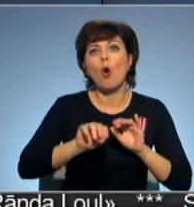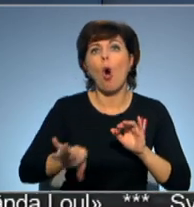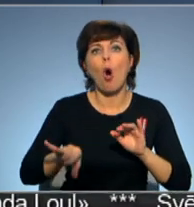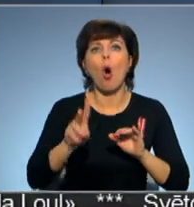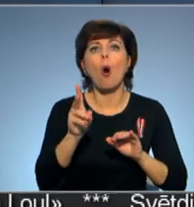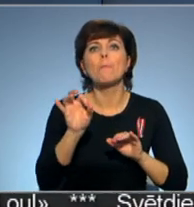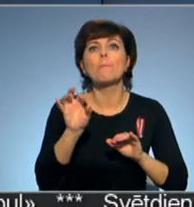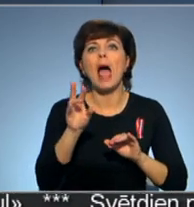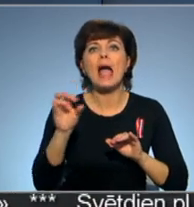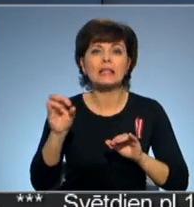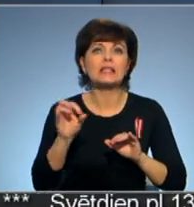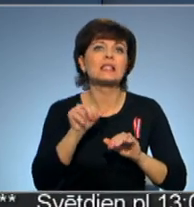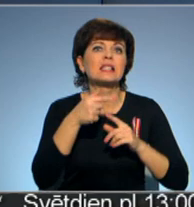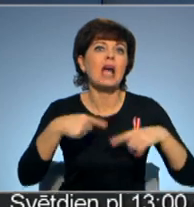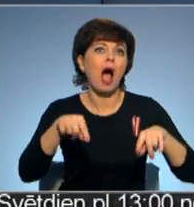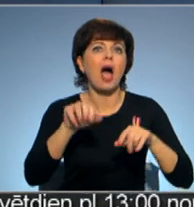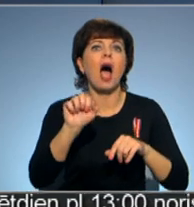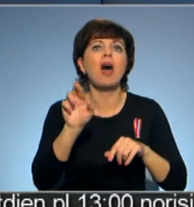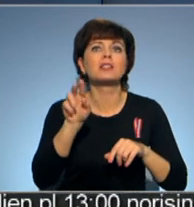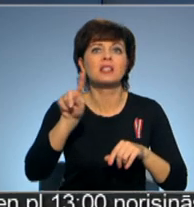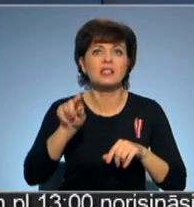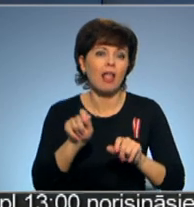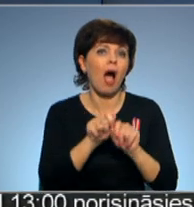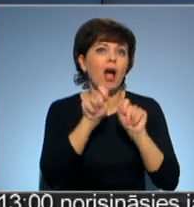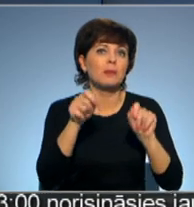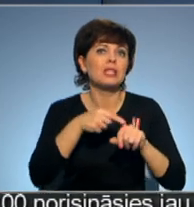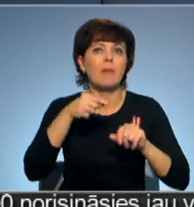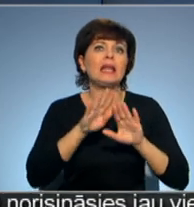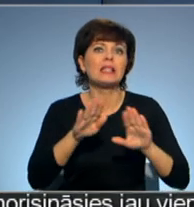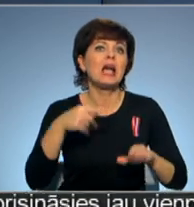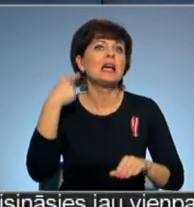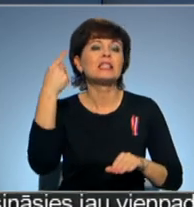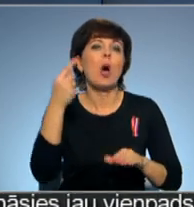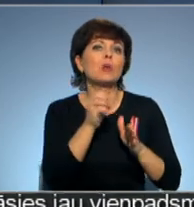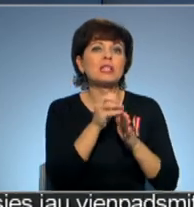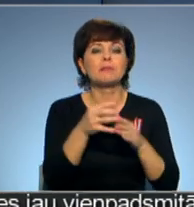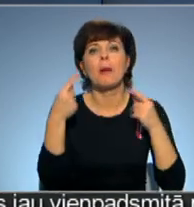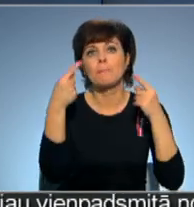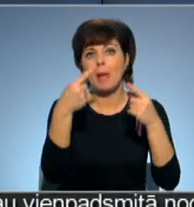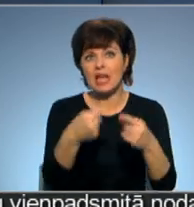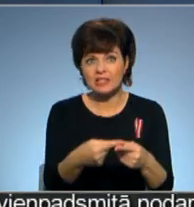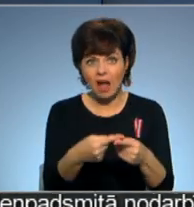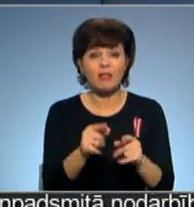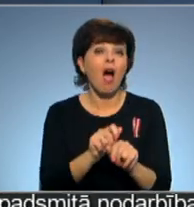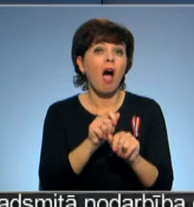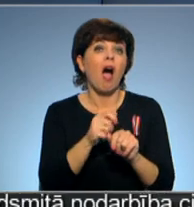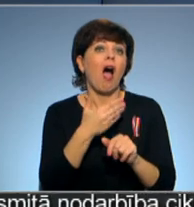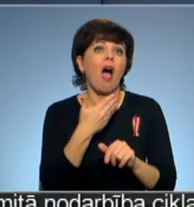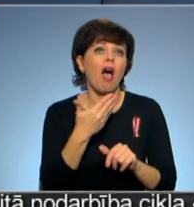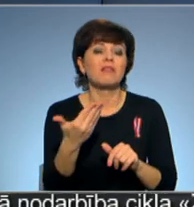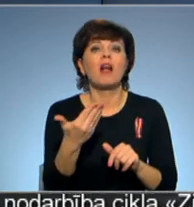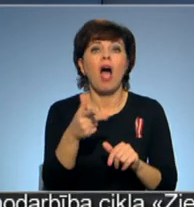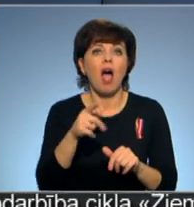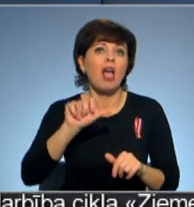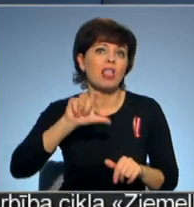tika atklāta iespaidīgi izstāde saules sistēmas perspektīva. Tā atklāja Latvijas mākslinieku milzīgo interesi par pasaules